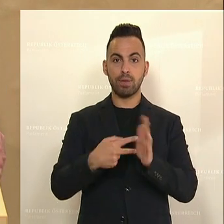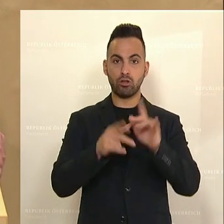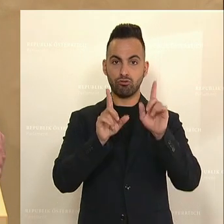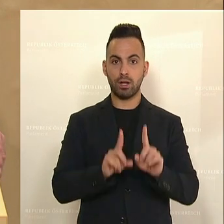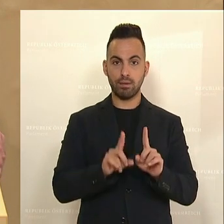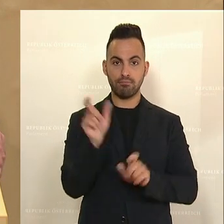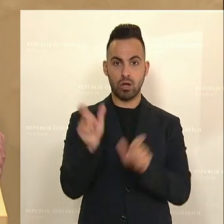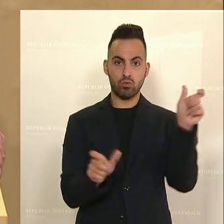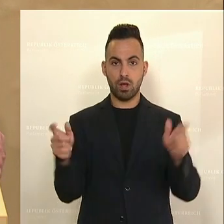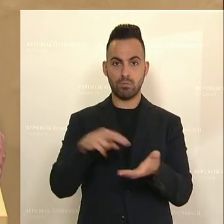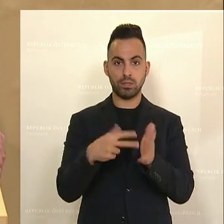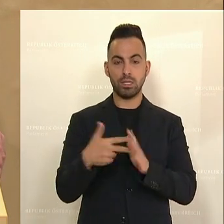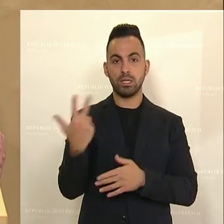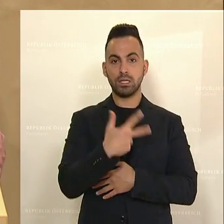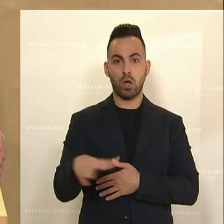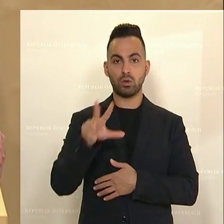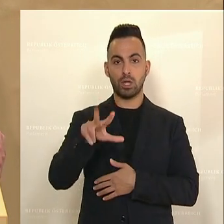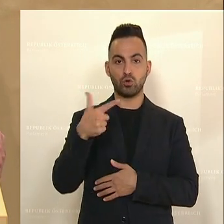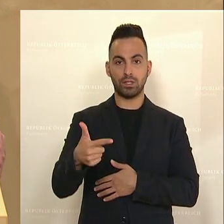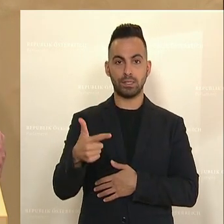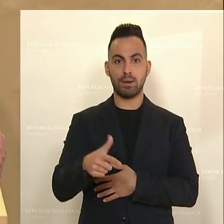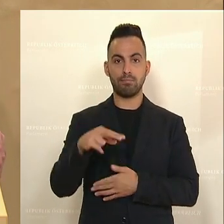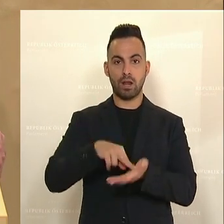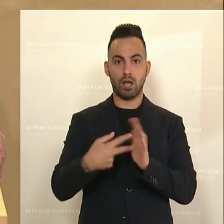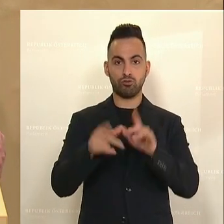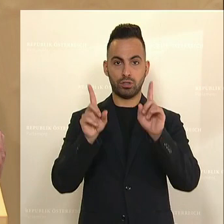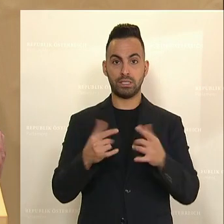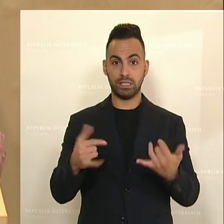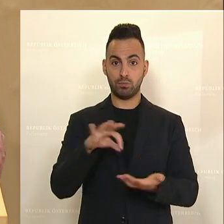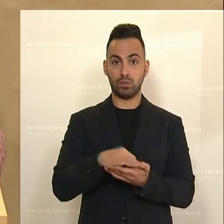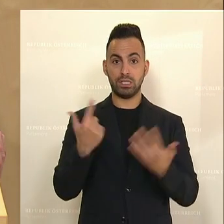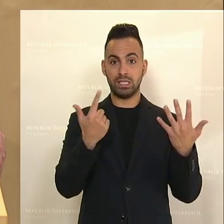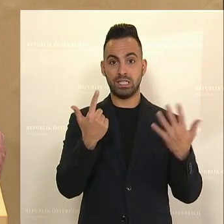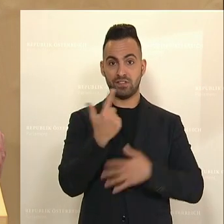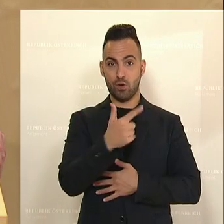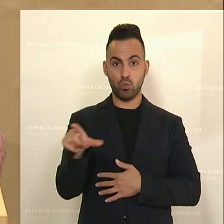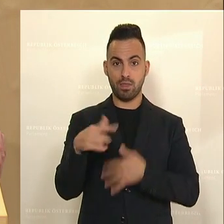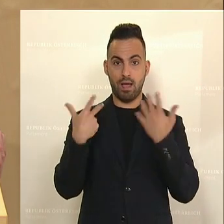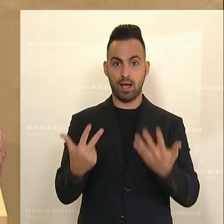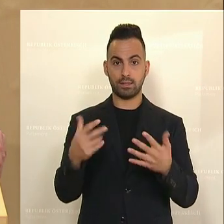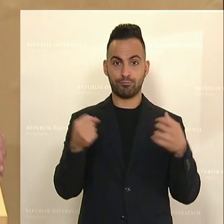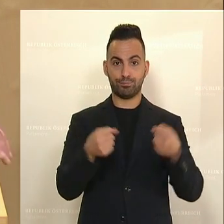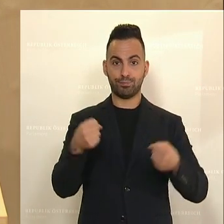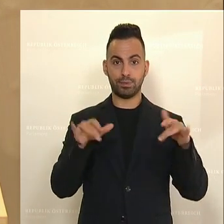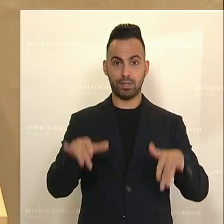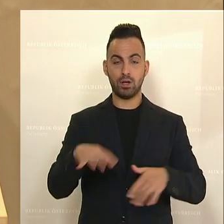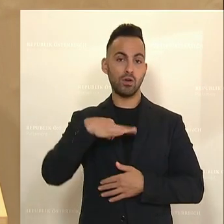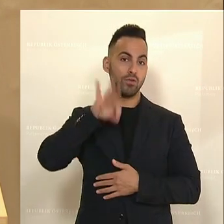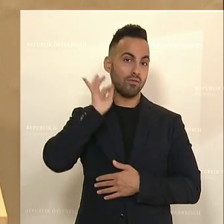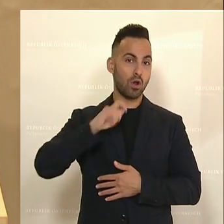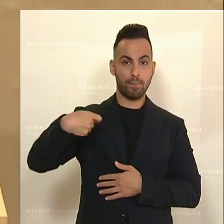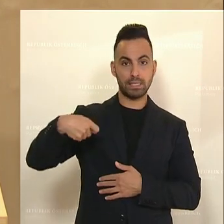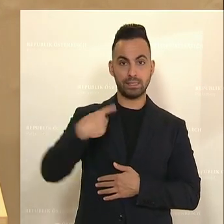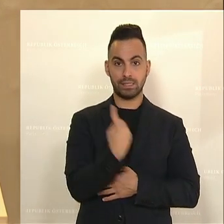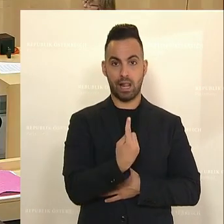Personalplan sind es 323 Planstellen. Derzeit sind 280 besetzt. Die Frau Präsidentin hat im Ausschuss den